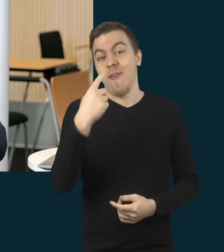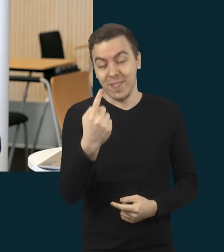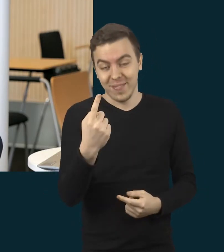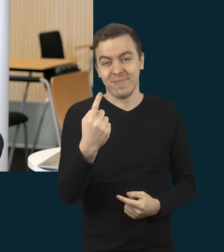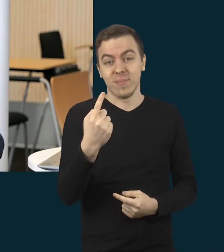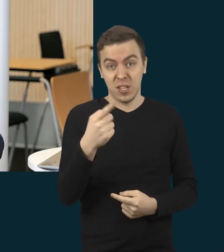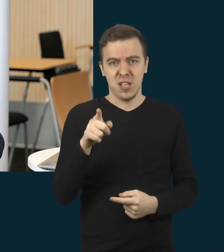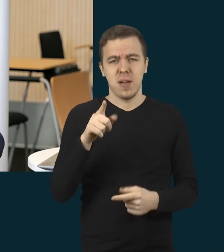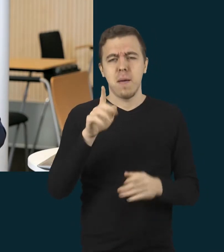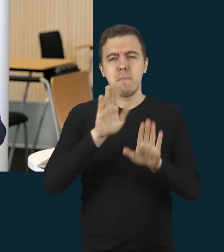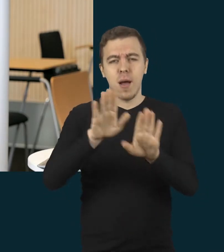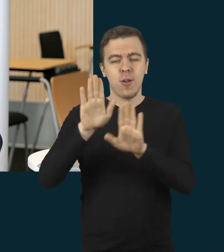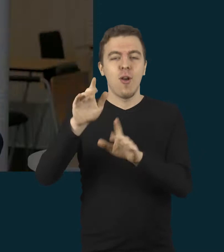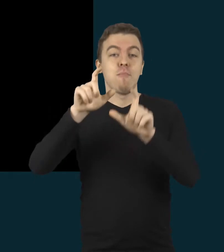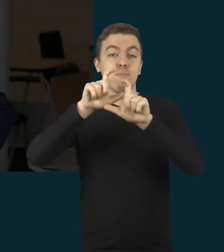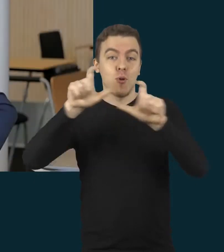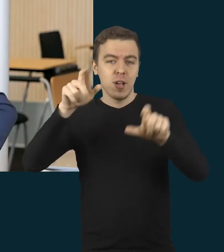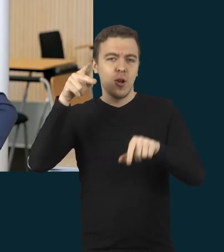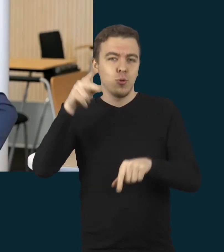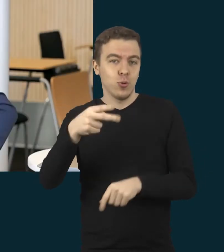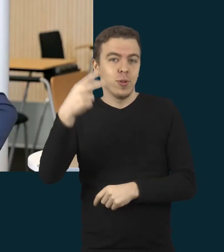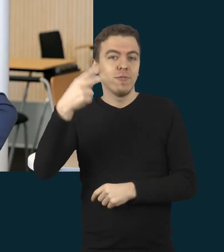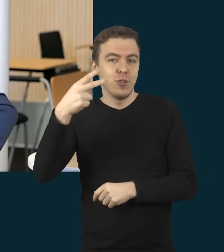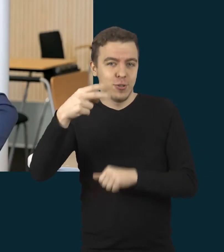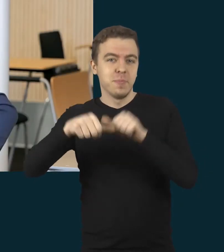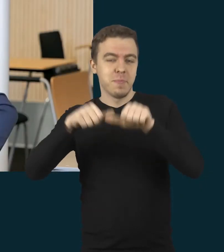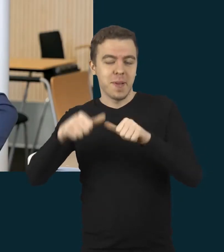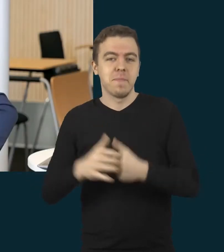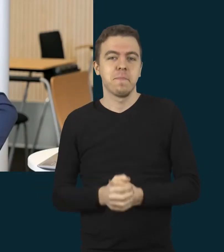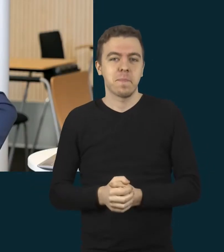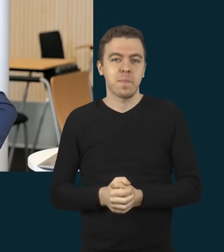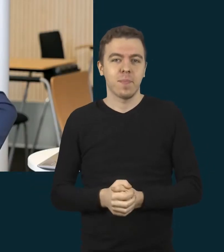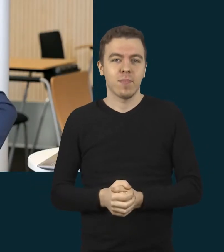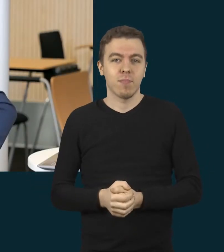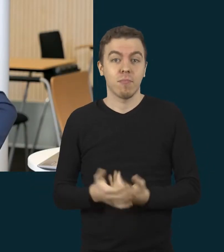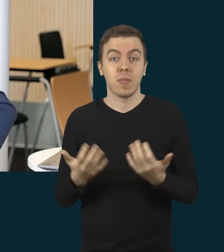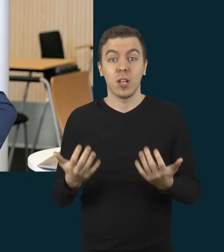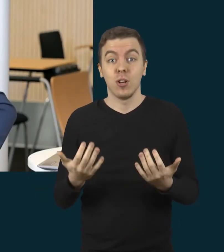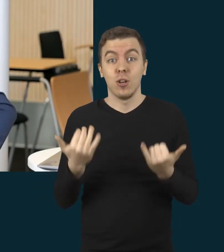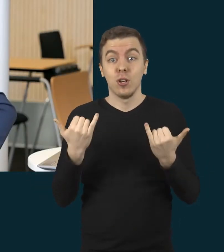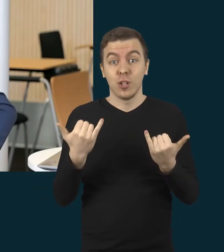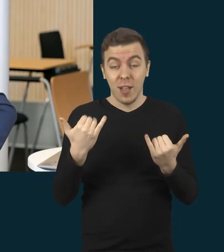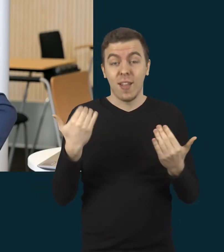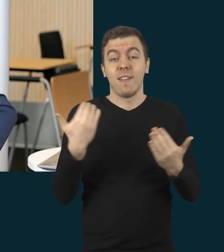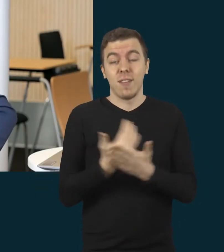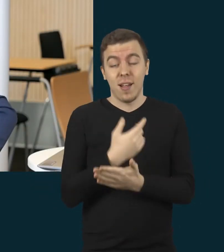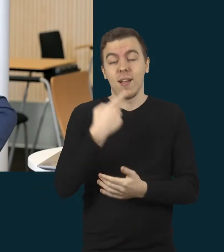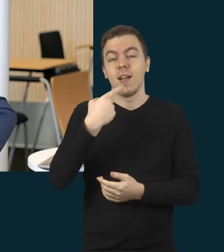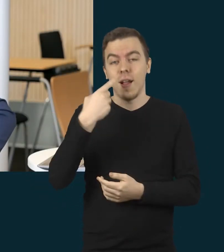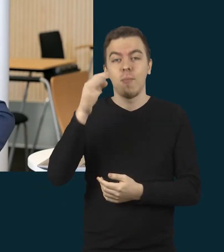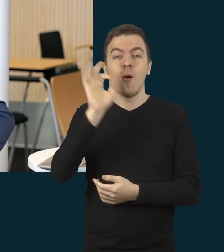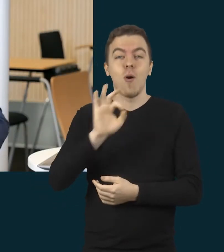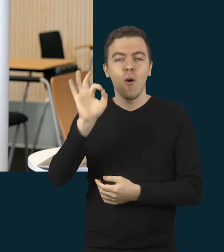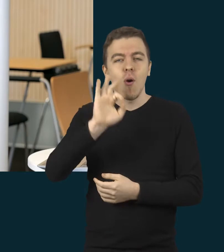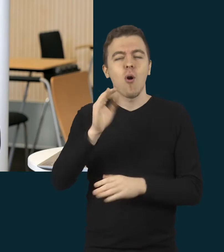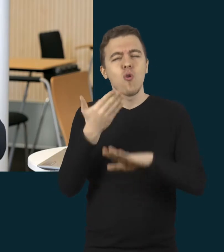virtualią parodą mokykla 2020-ėje. Na kągi, mes šiandien vėl kalbėsime apie